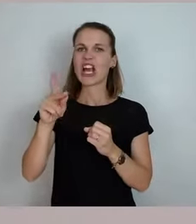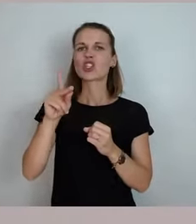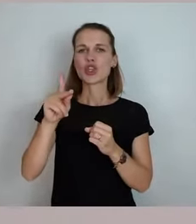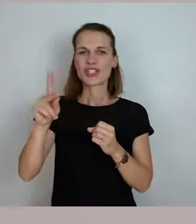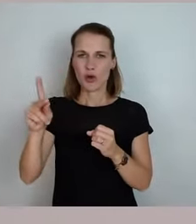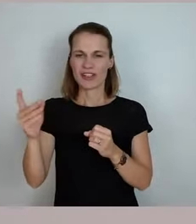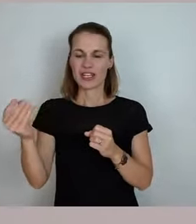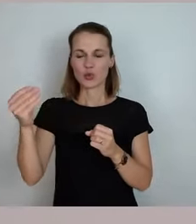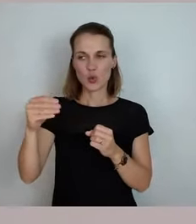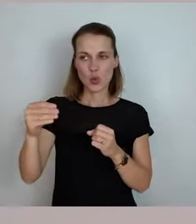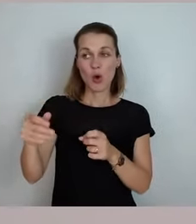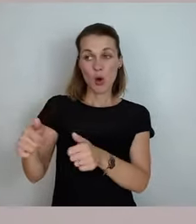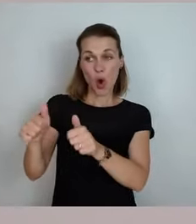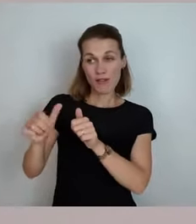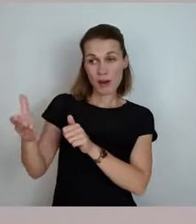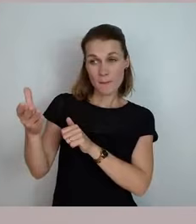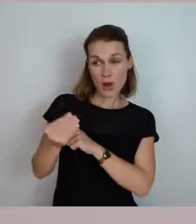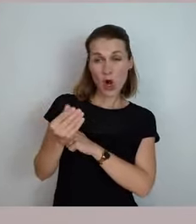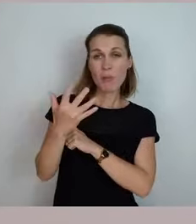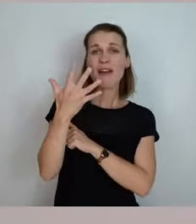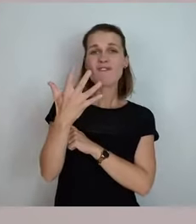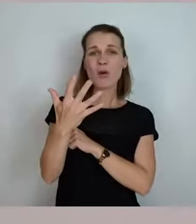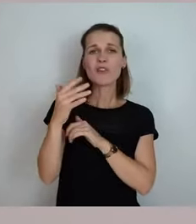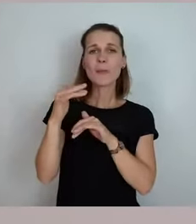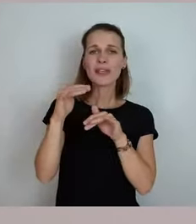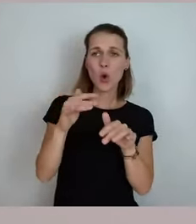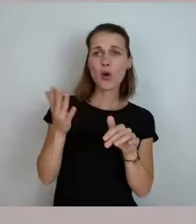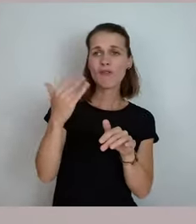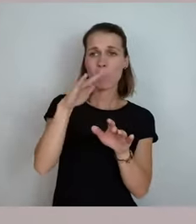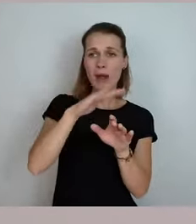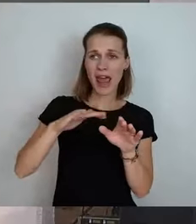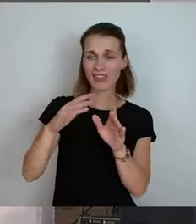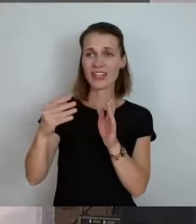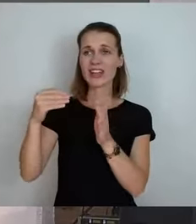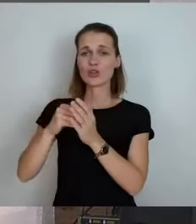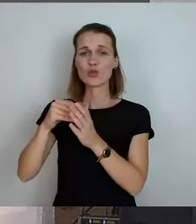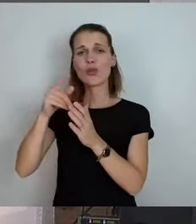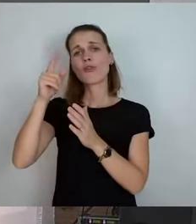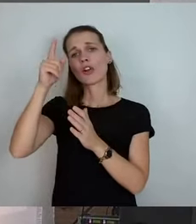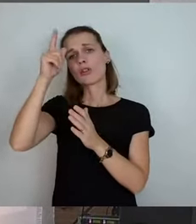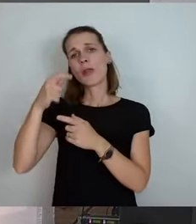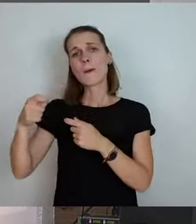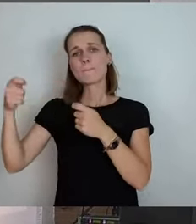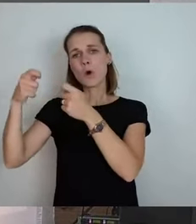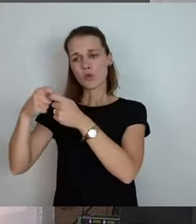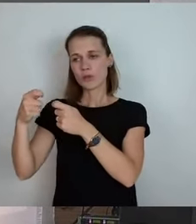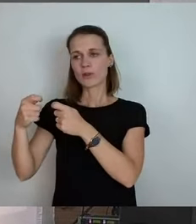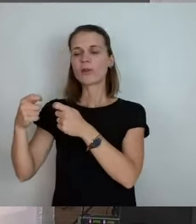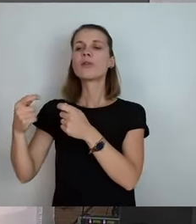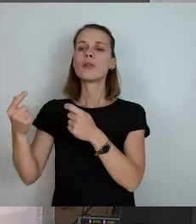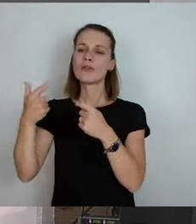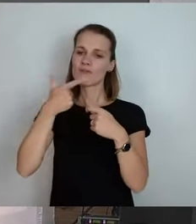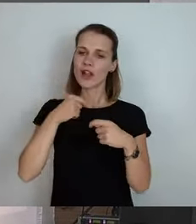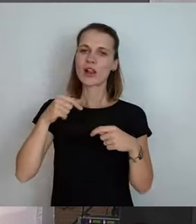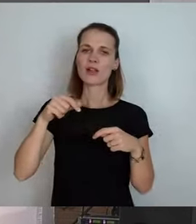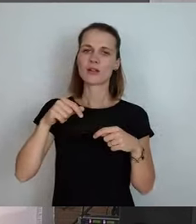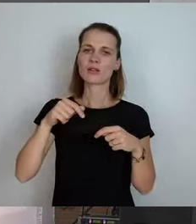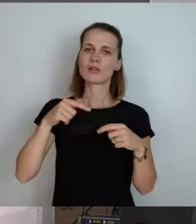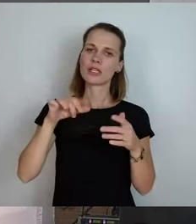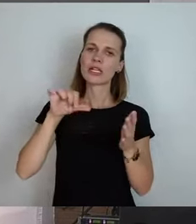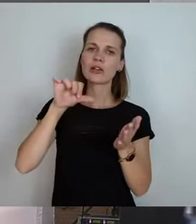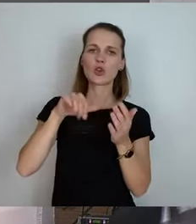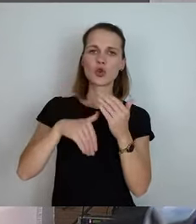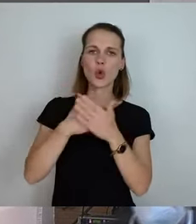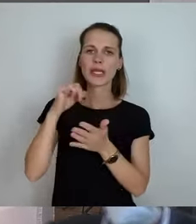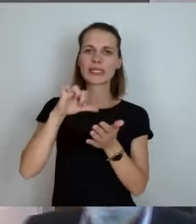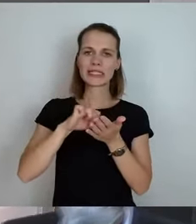geholfen, dass wir fünf Millionen noch vom Land haben, sodass wir jetzt ein Welterbezentrum nach dem anderen machen können. Und ich habe ja gehört, die